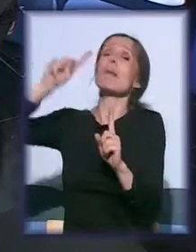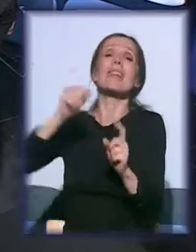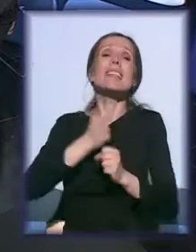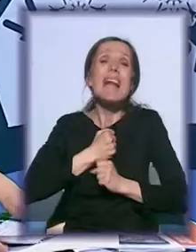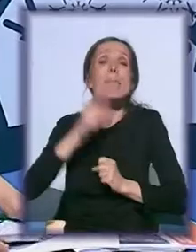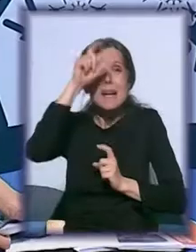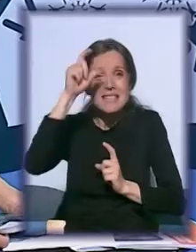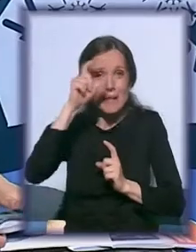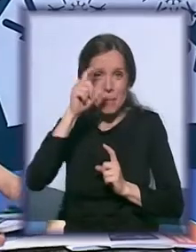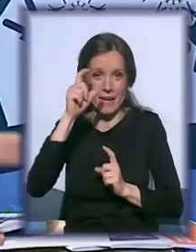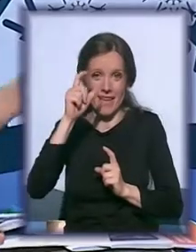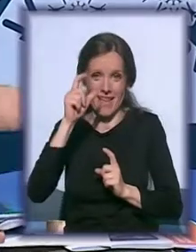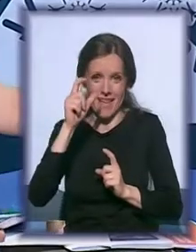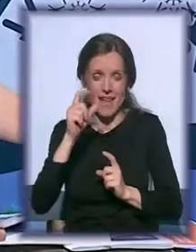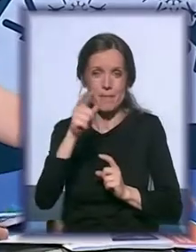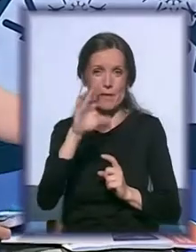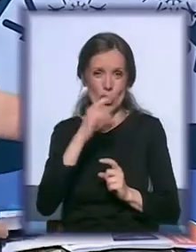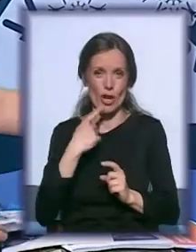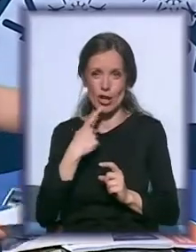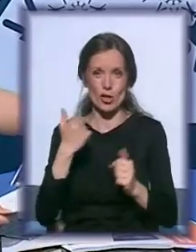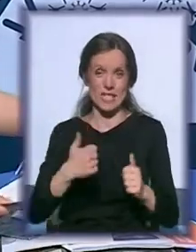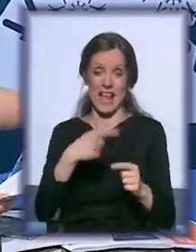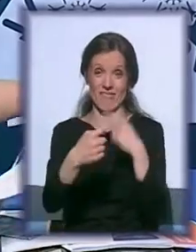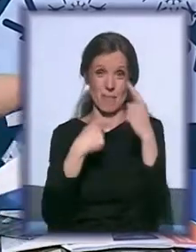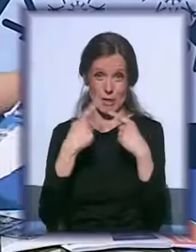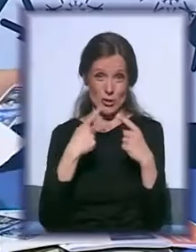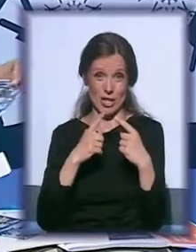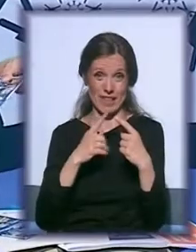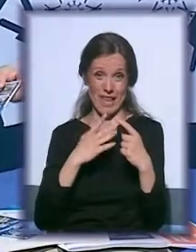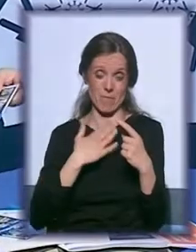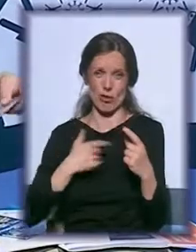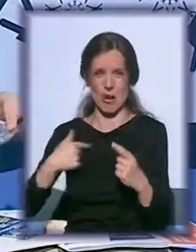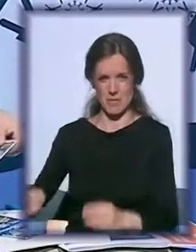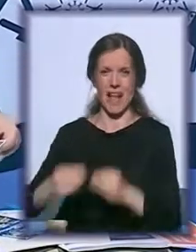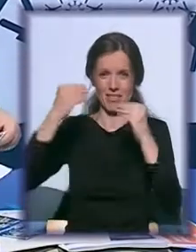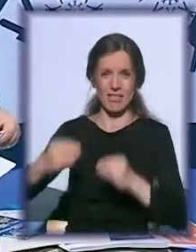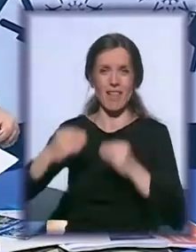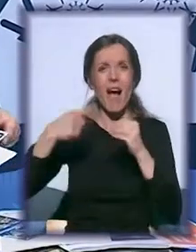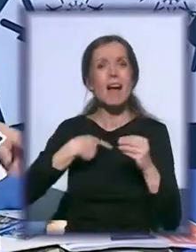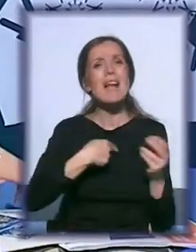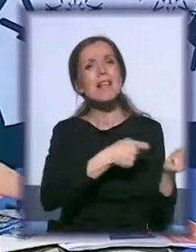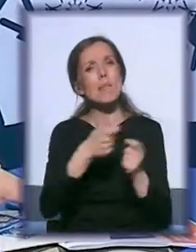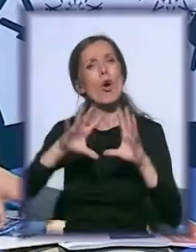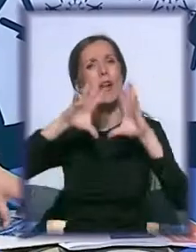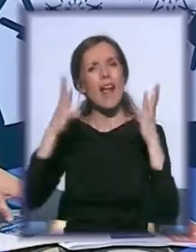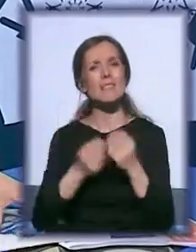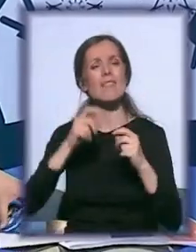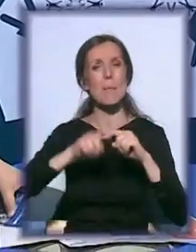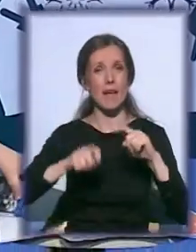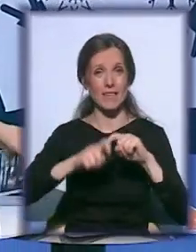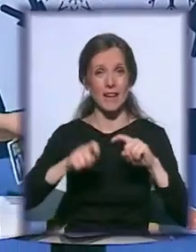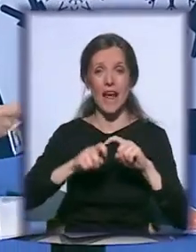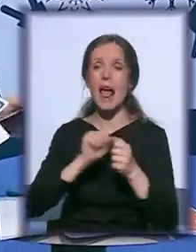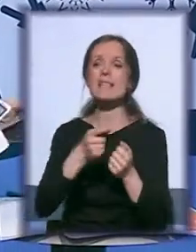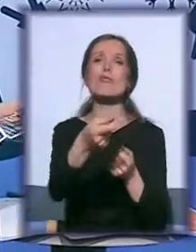Evo ovdje, Gorane, dok vi pričate, ne bih sada podizala, ali ja sam ponela sve te materijale. Svi su mi